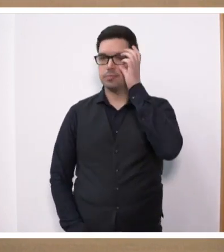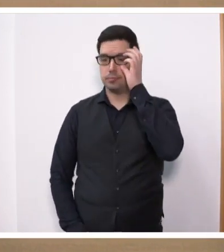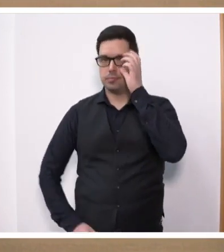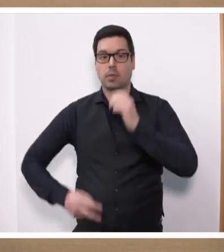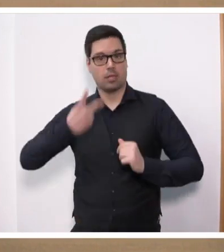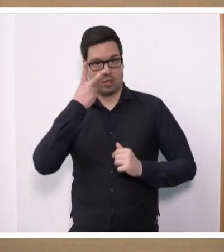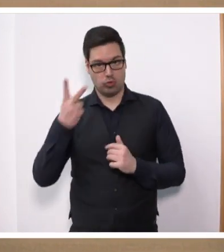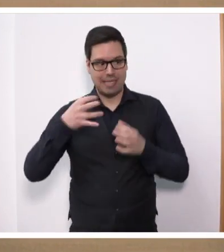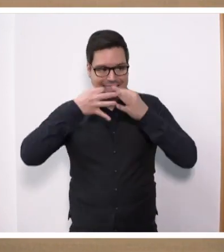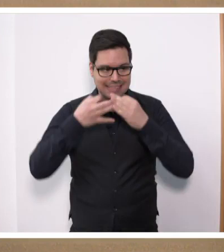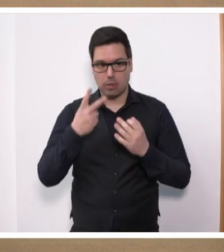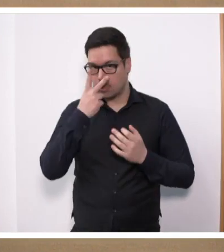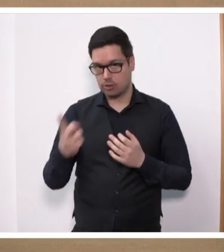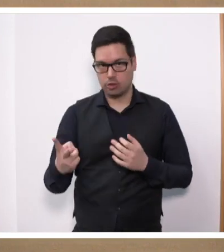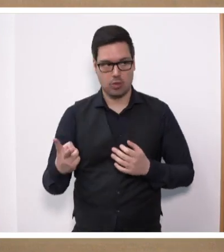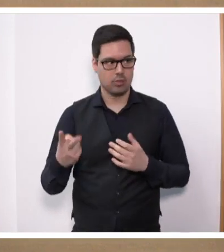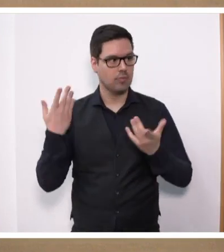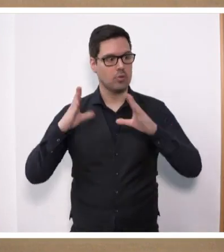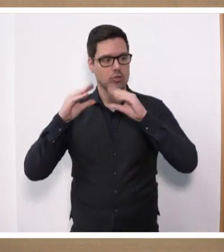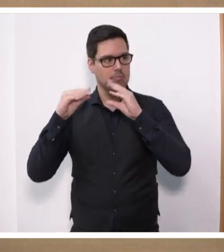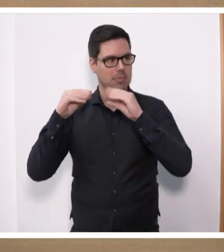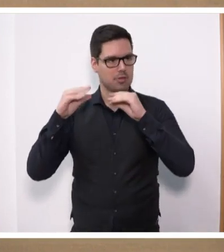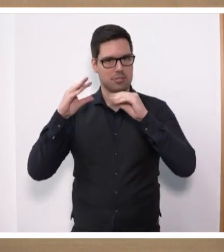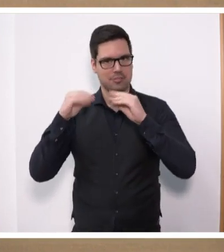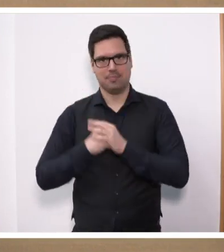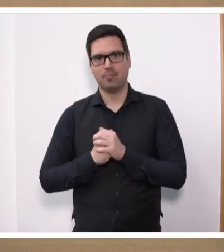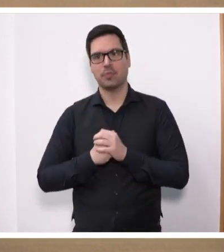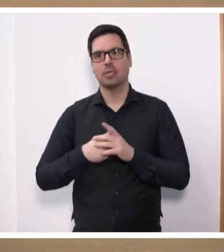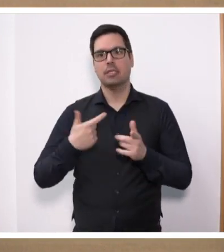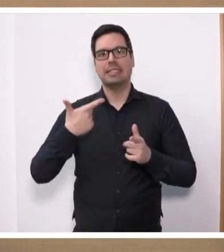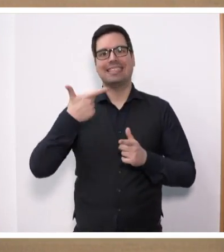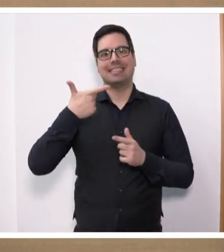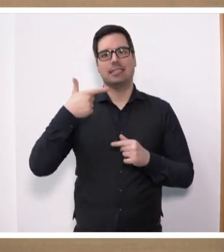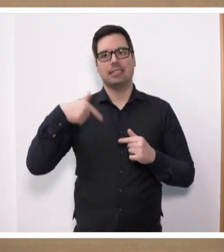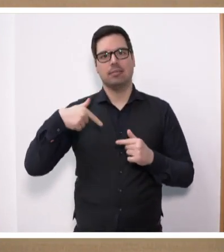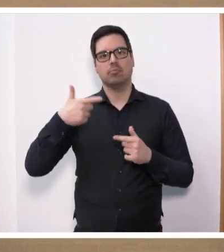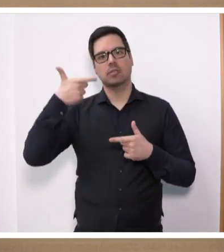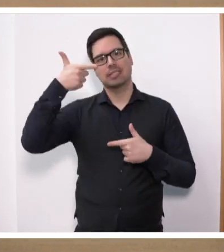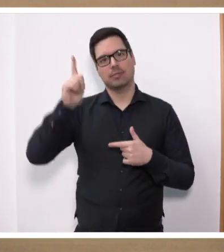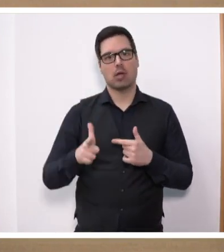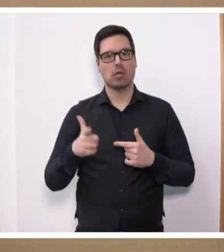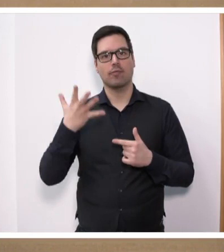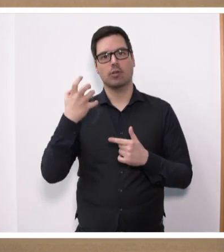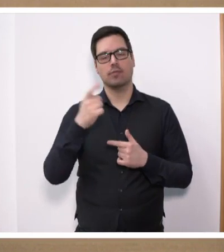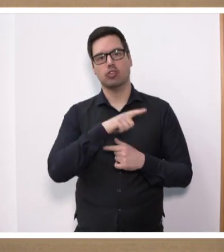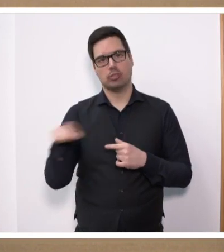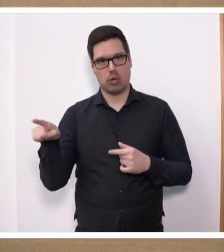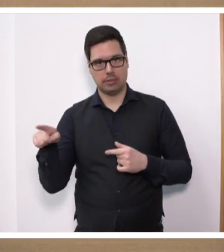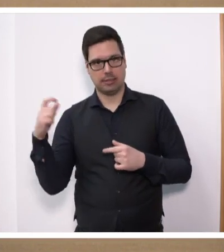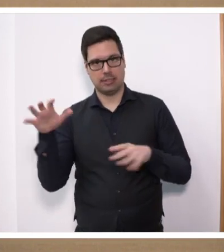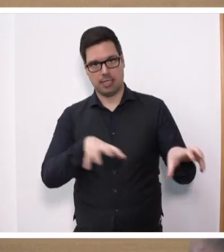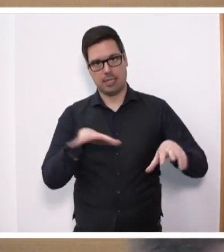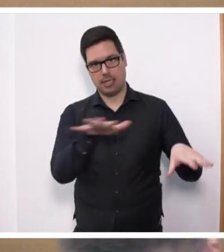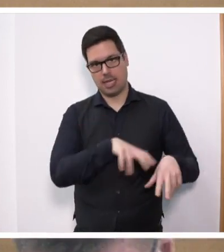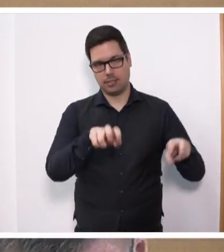Schauen wir uns mal genau an, worüber wir hier reden. In Deutschland gibt es zurzeit 250.000 landwirtschaftliche Betriebe. Vor 25 Jahren waren es